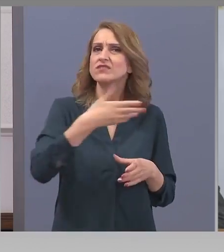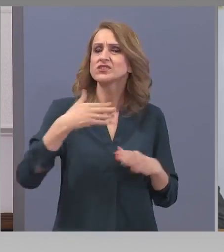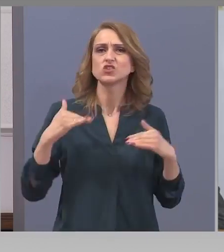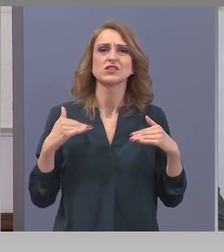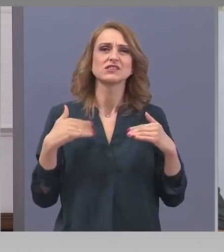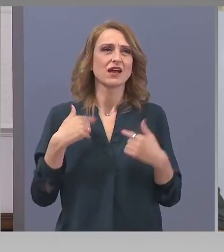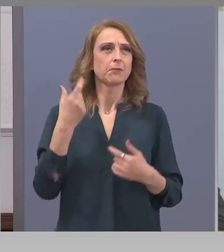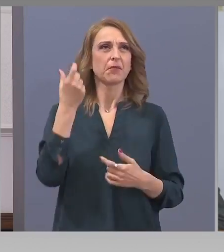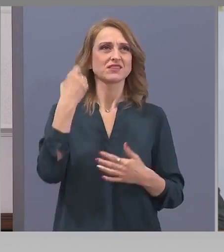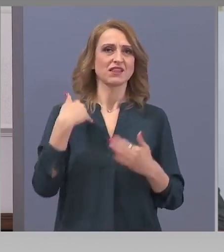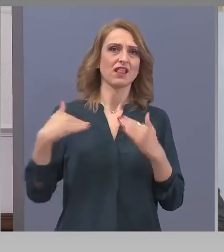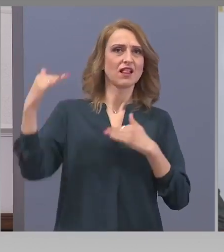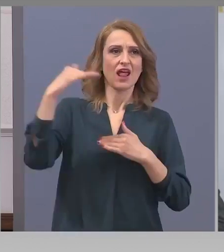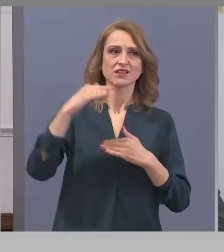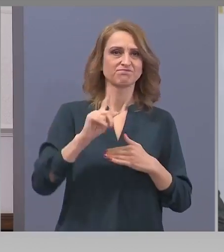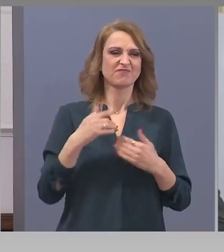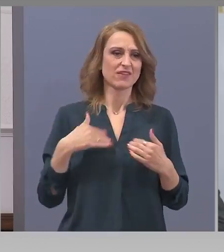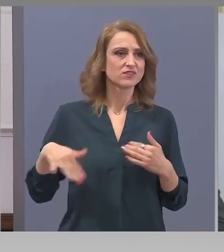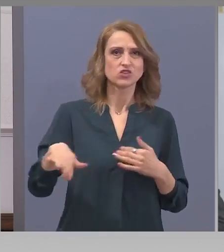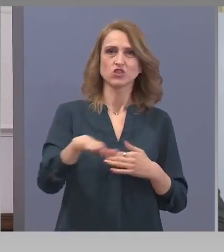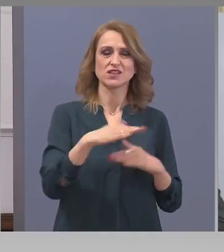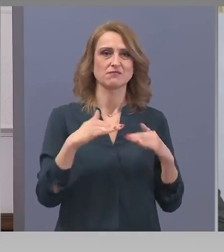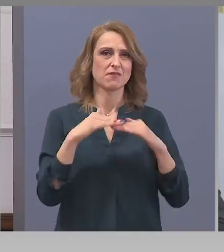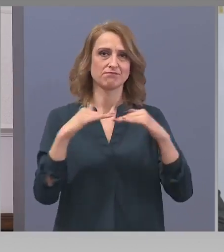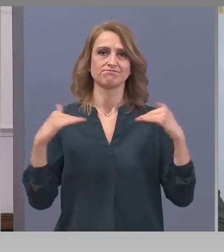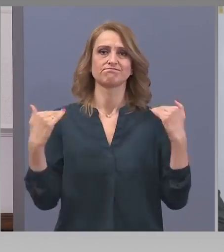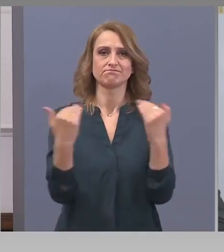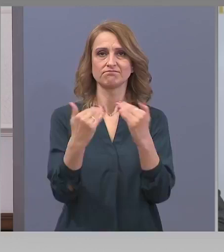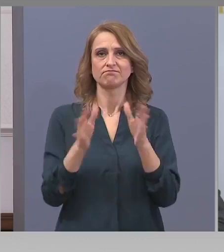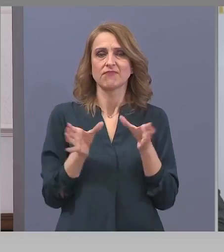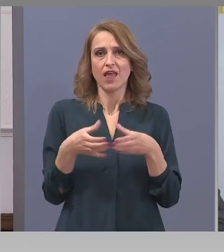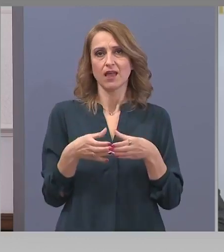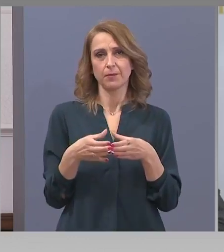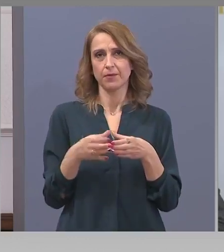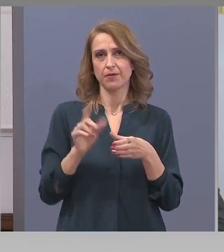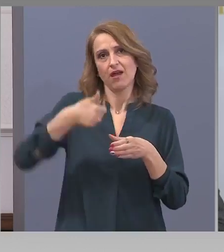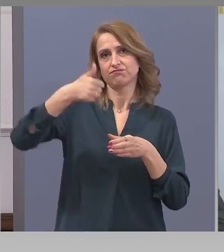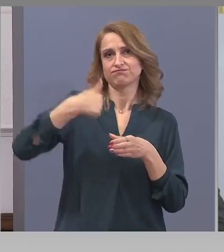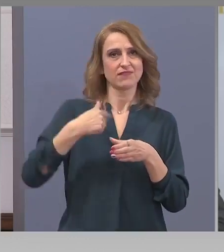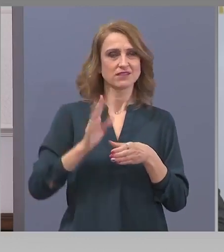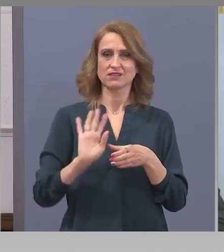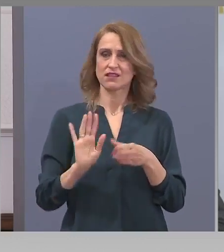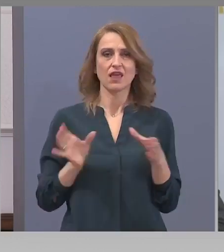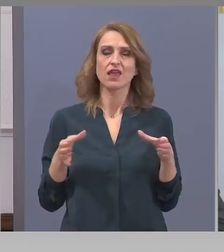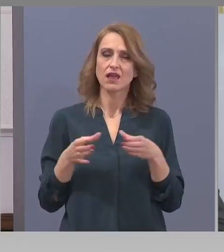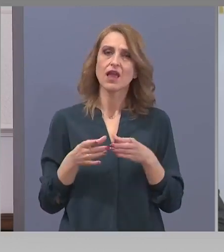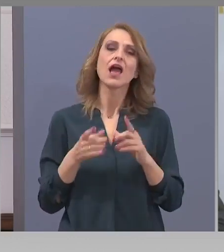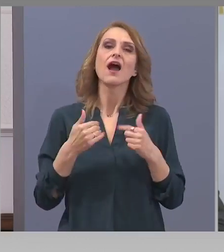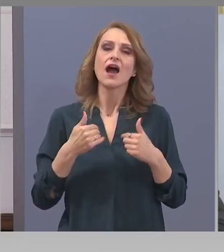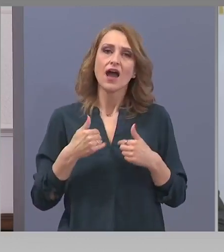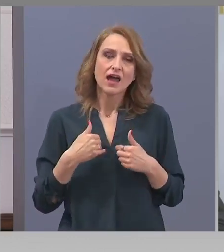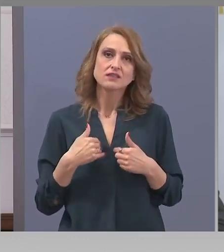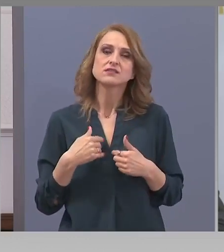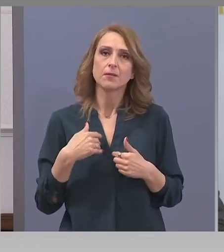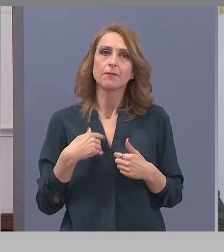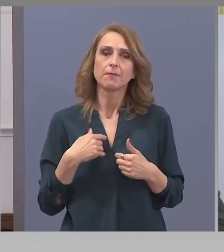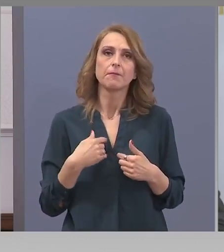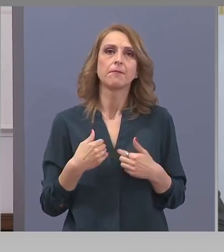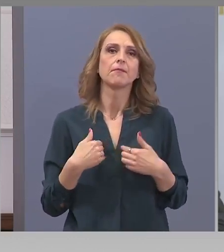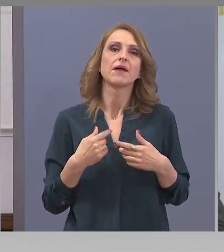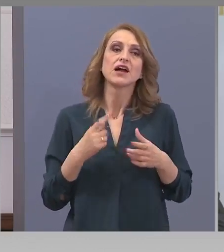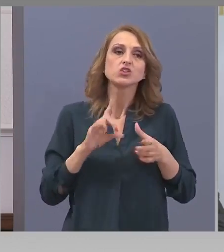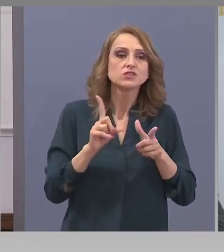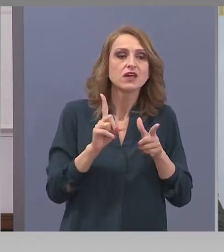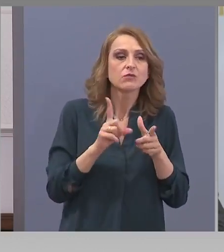председател някакси не ми прилича. Бих искал да се чувствам част от тях, затова в функцията си на председател, всъщност аз ще я